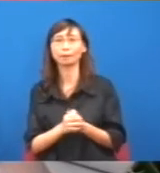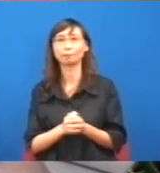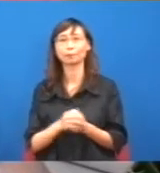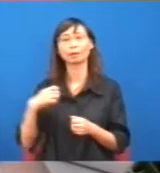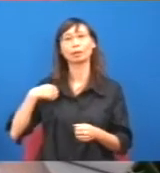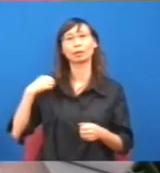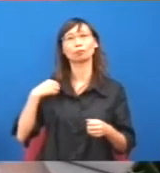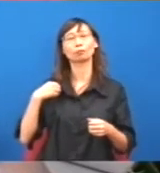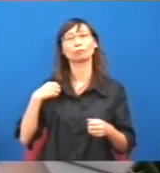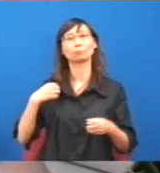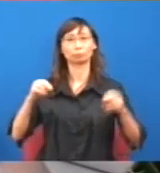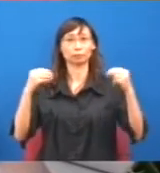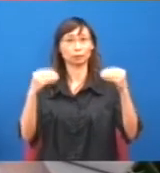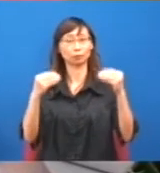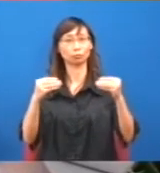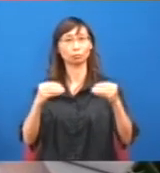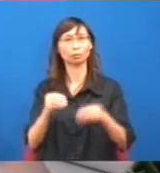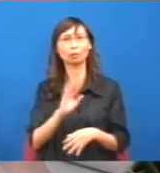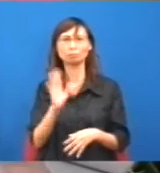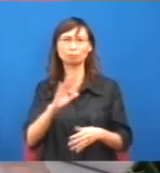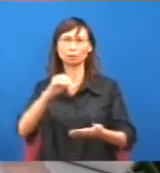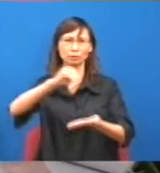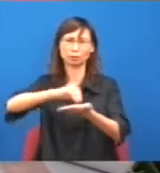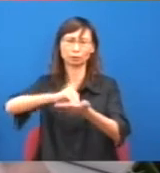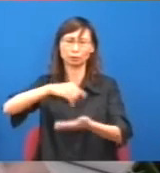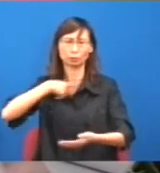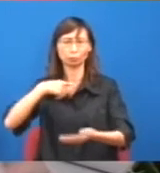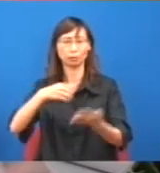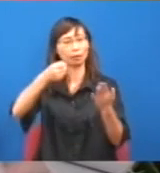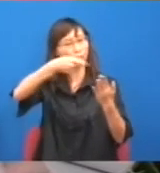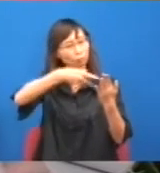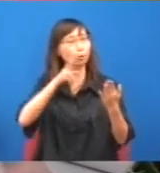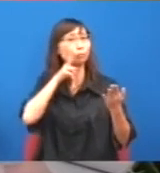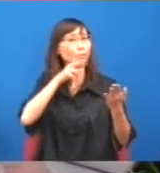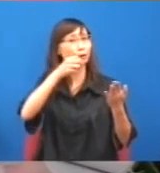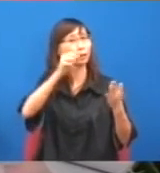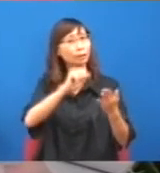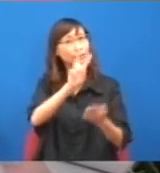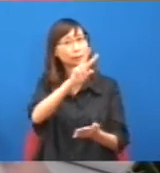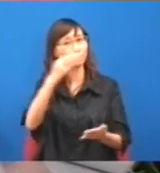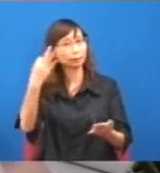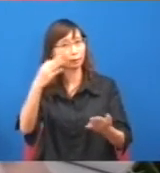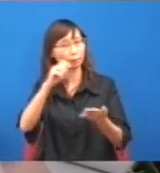的責任,即是說不是好像基本法23條那樣就寫了在這裏,即是交代了